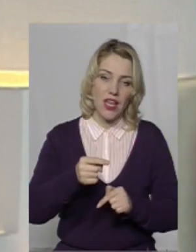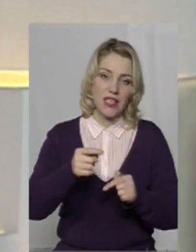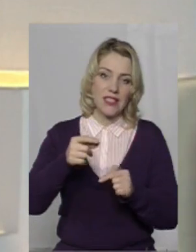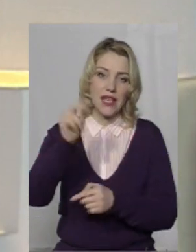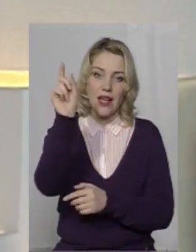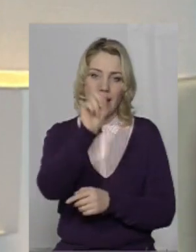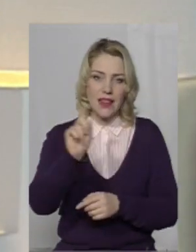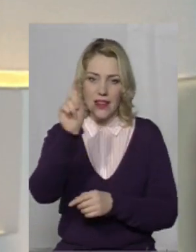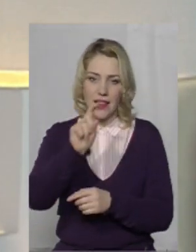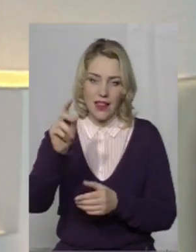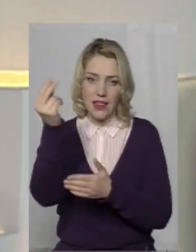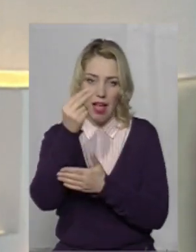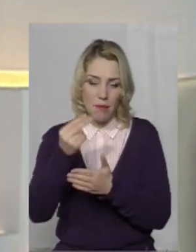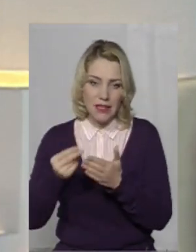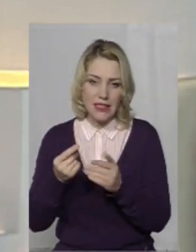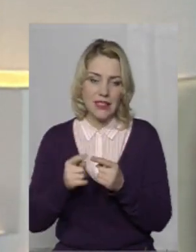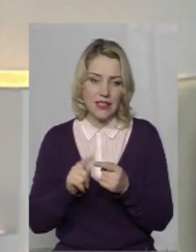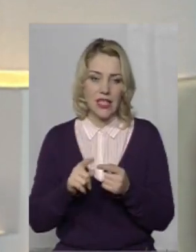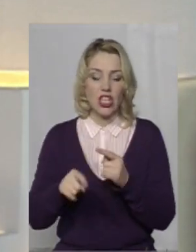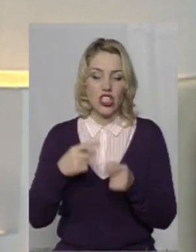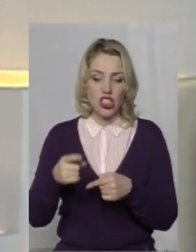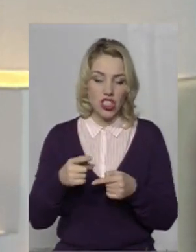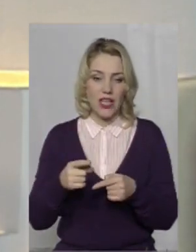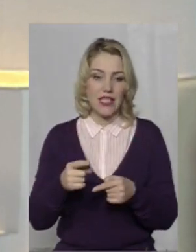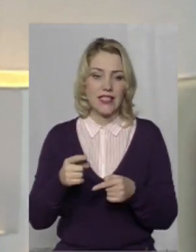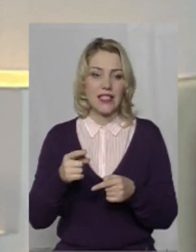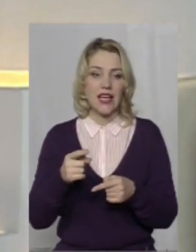месенджери, мережу інтернет,